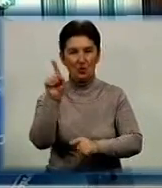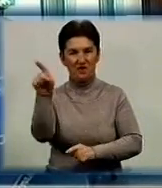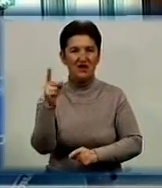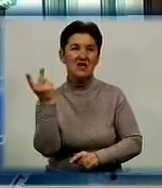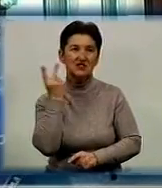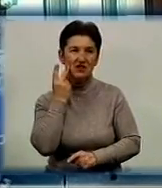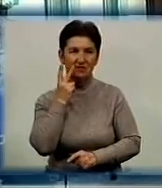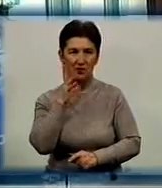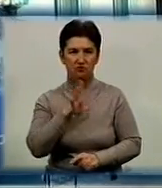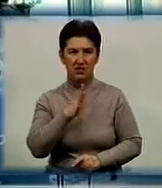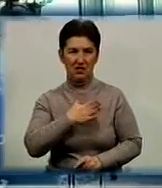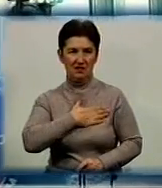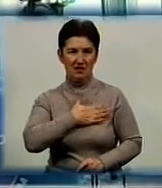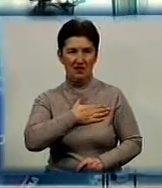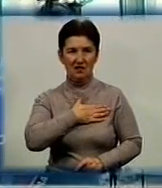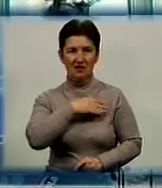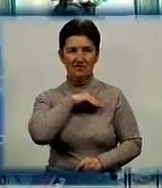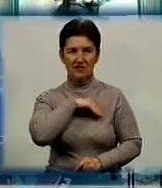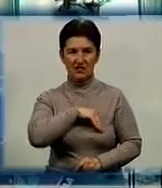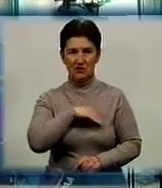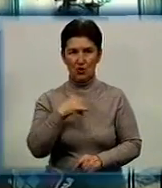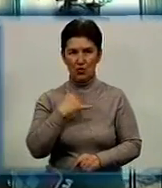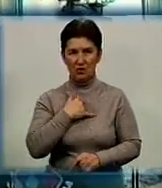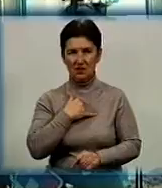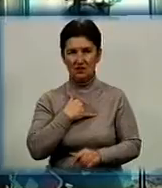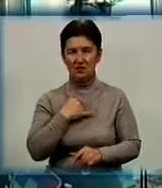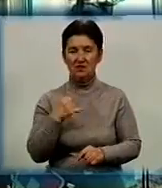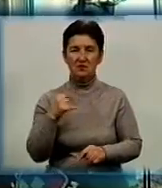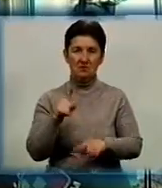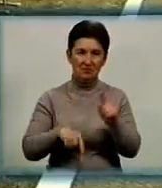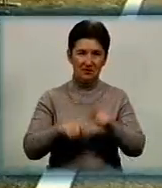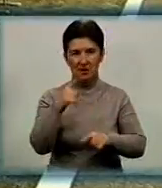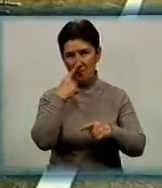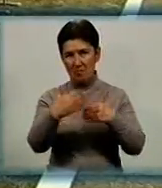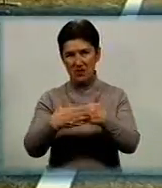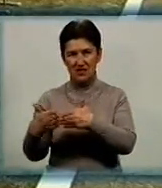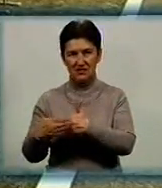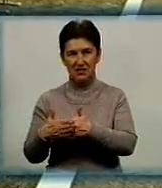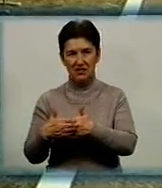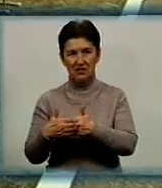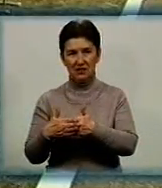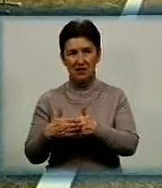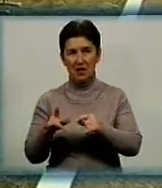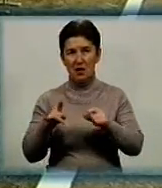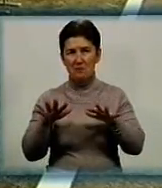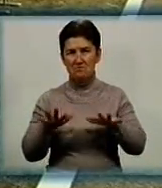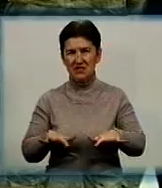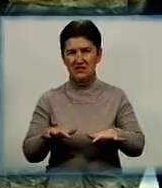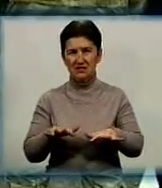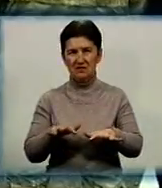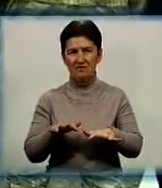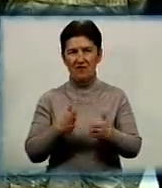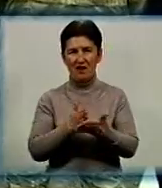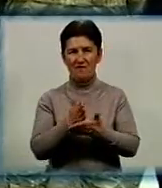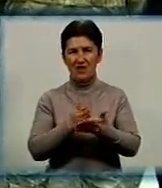був в наших серцях. В серцях наших односельців, рідних, близьких. Коштами допомогли місцеві фермери та народний депутат.